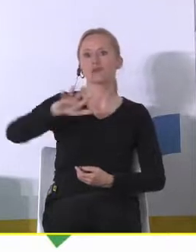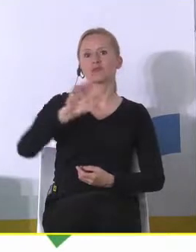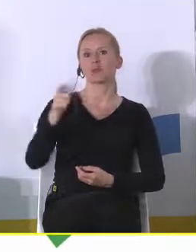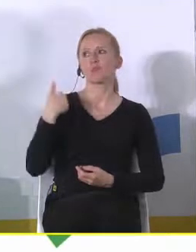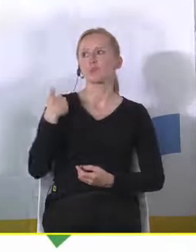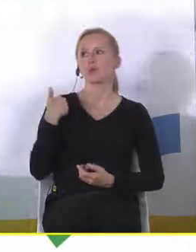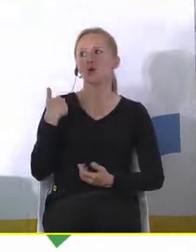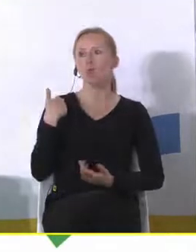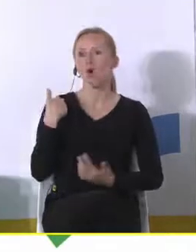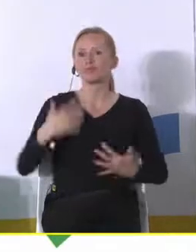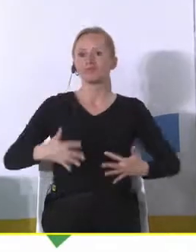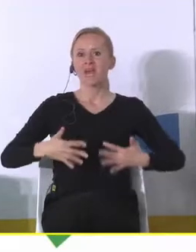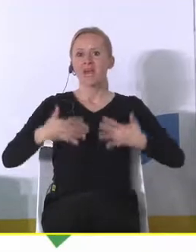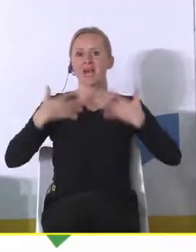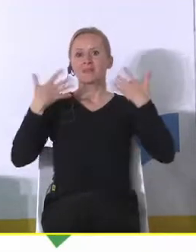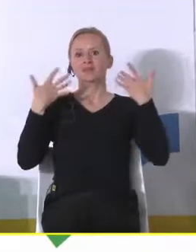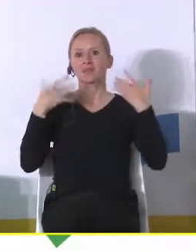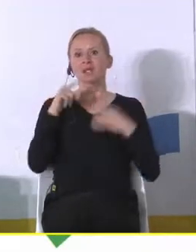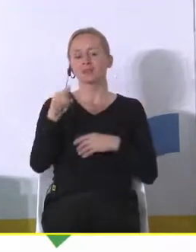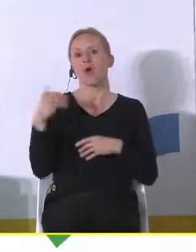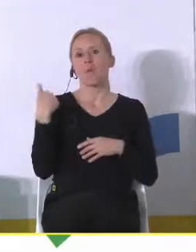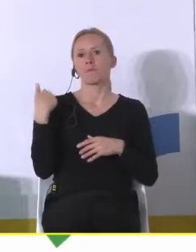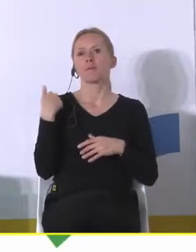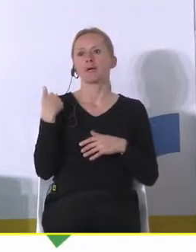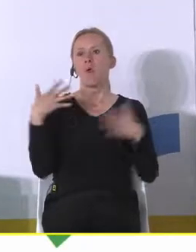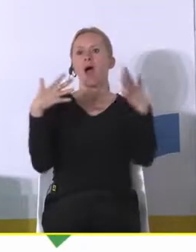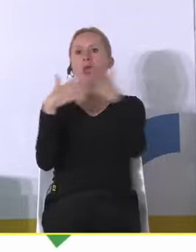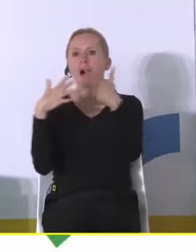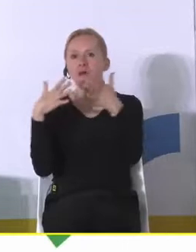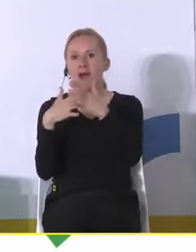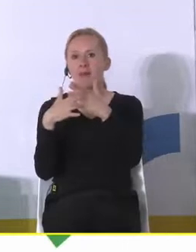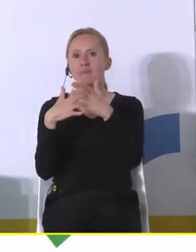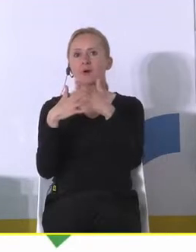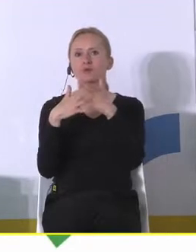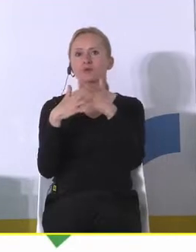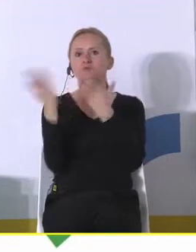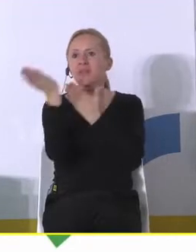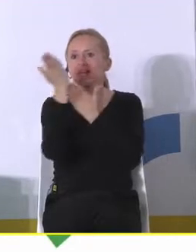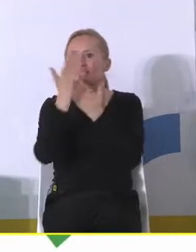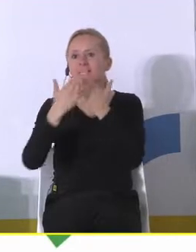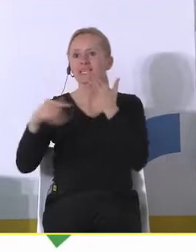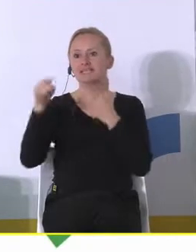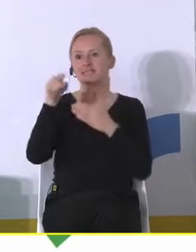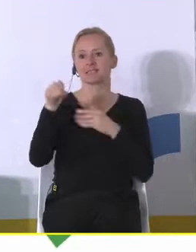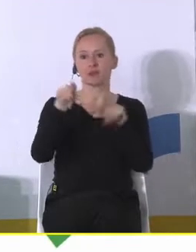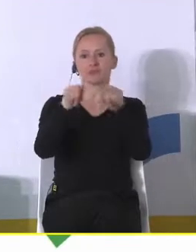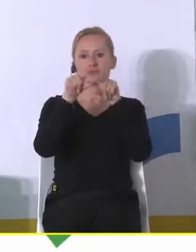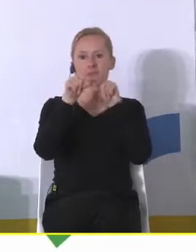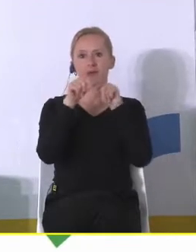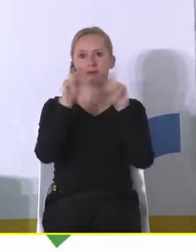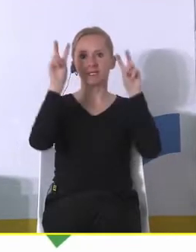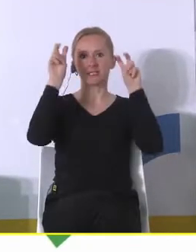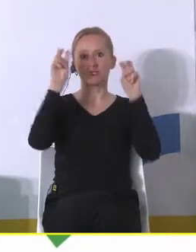największe emocje, to był raport cząstkowy z tego raportu, czyli raport